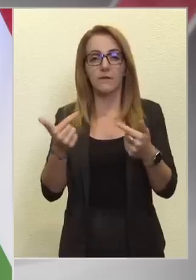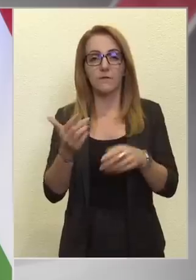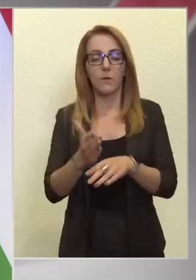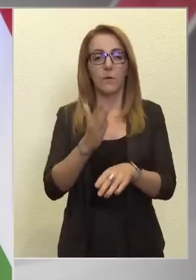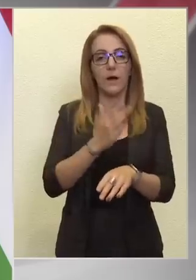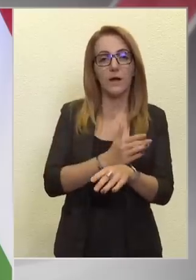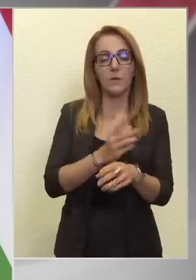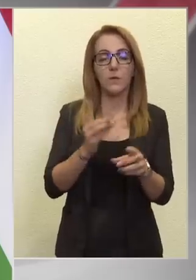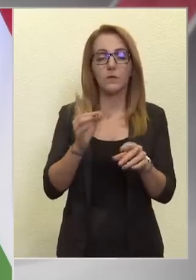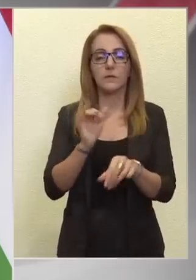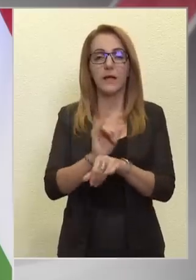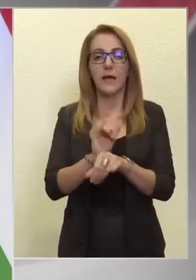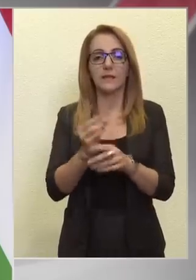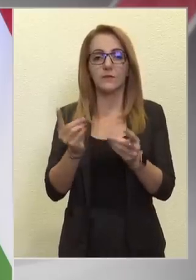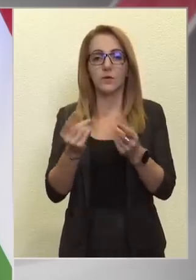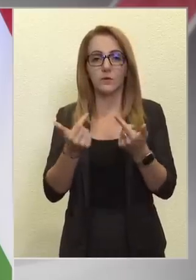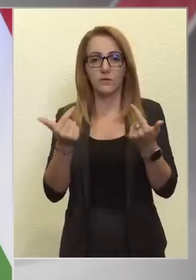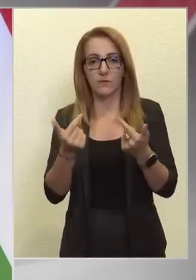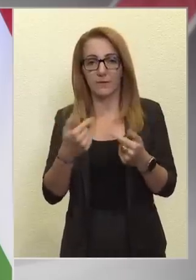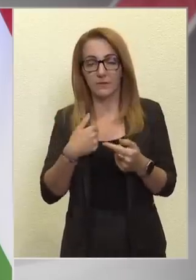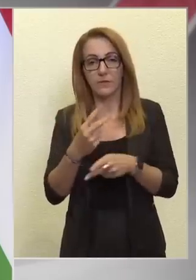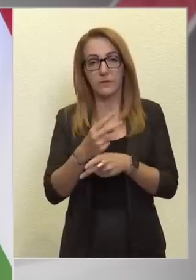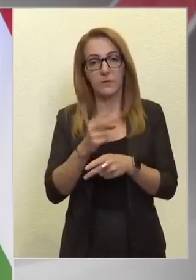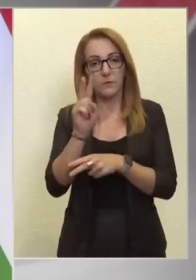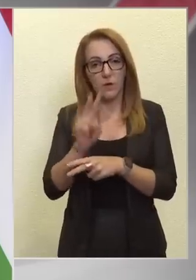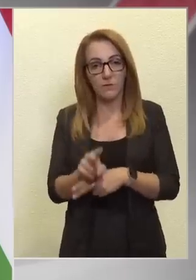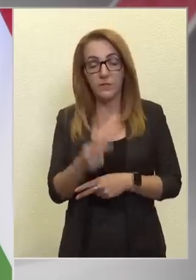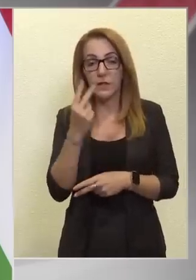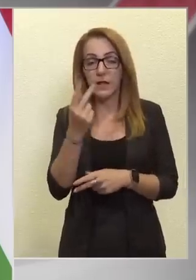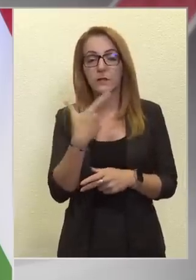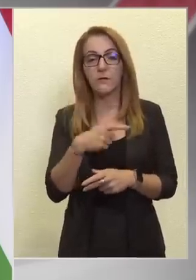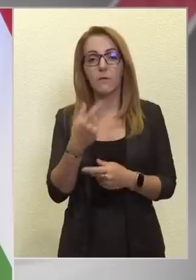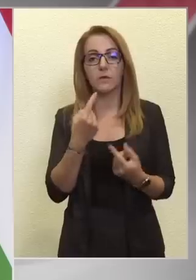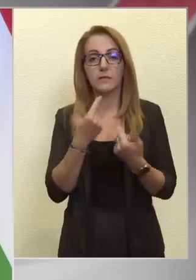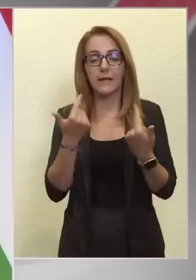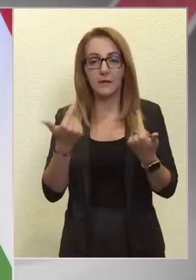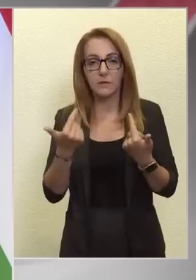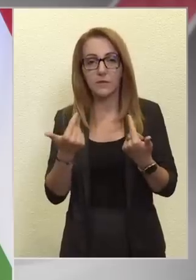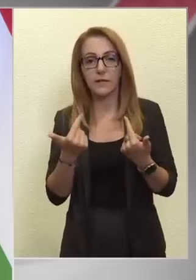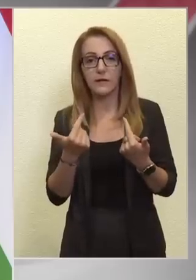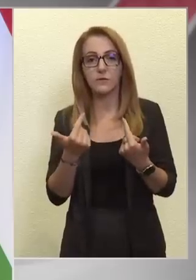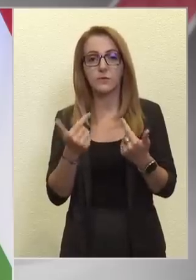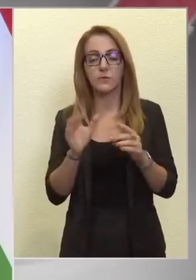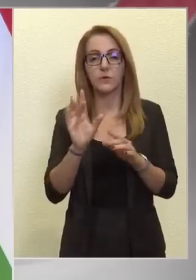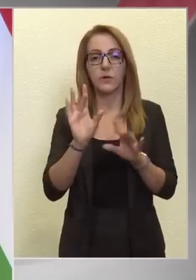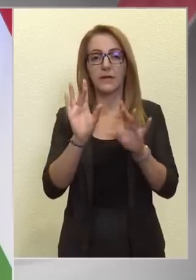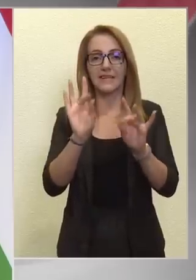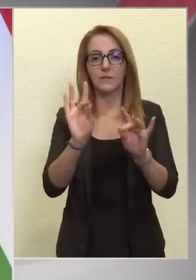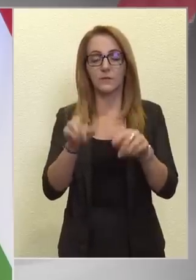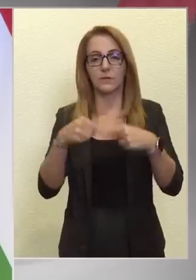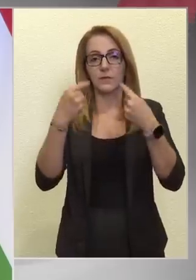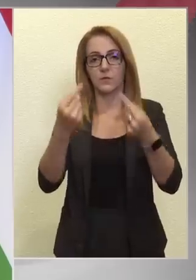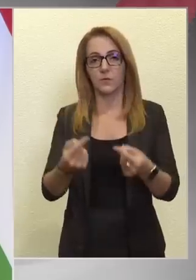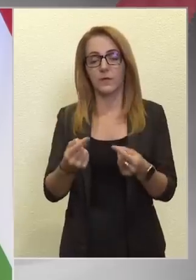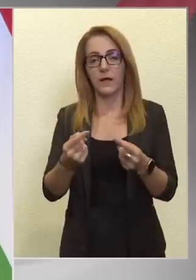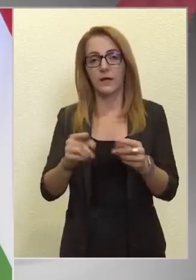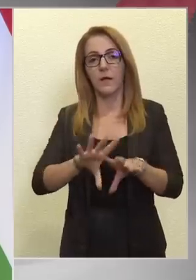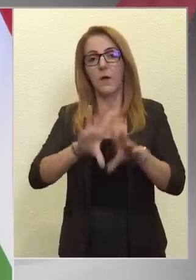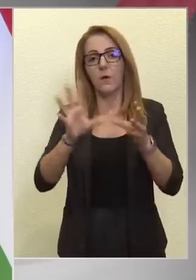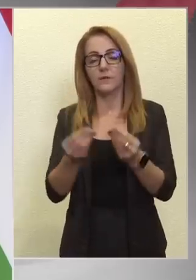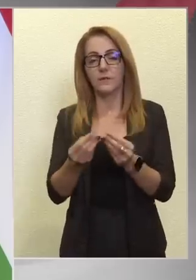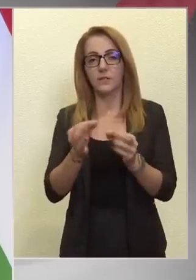sajtóinformációkat el szoktam olvasni, azért azt láttam, hogy volt egy tájékoztatás, hogy a kitűzés után összességében az egész